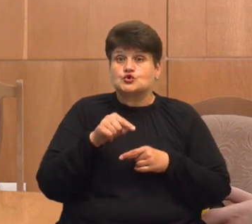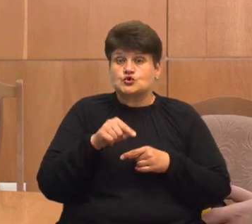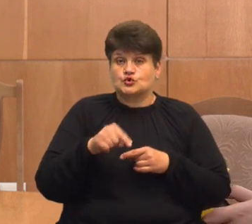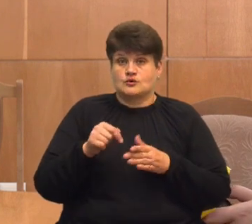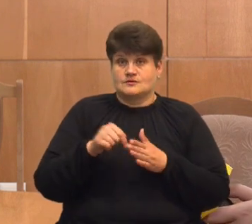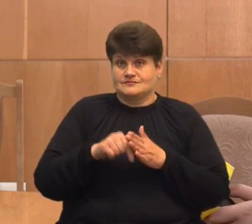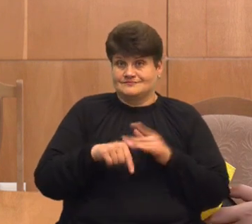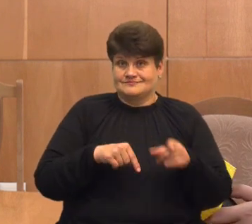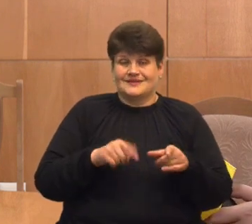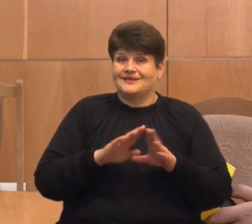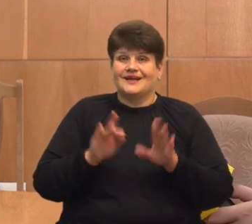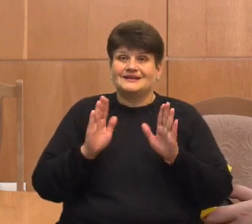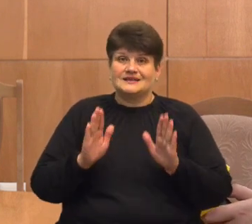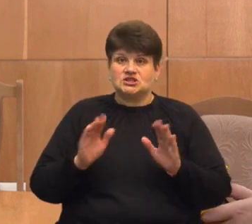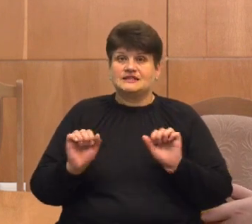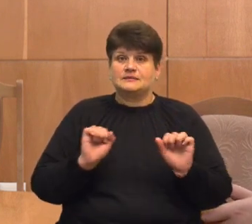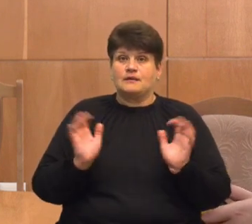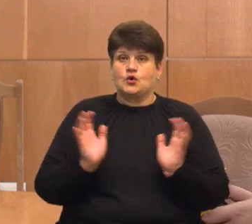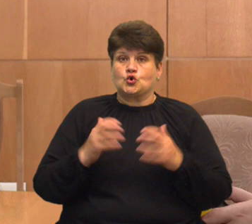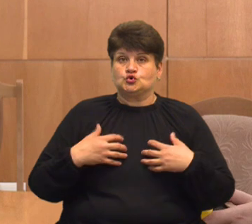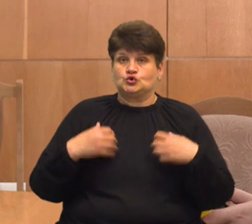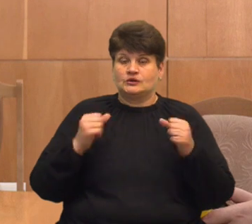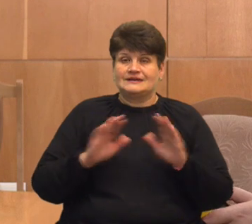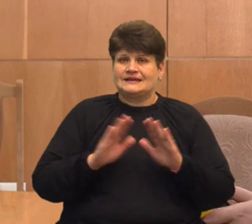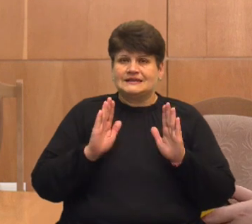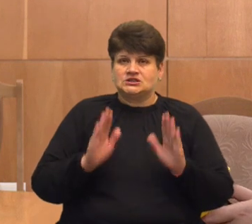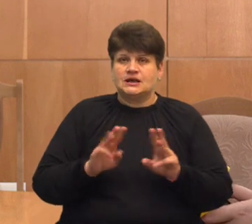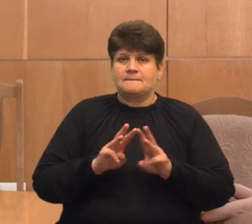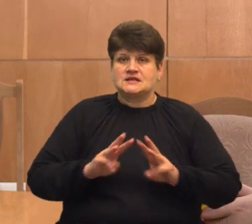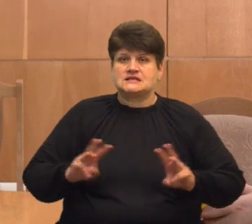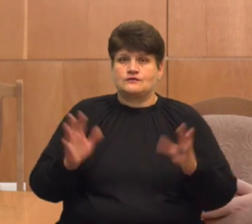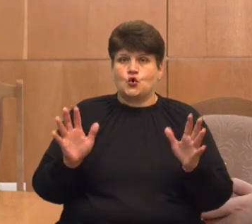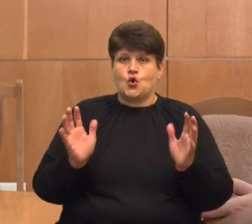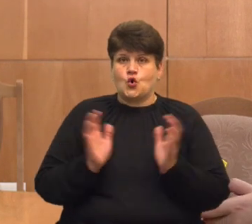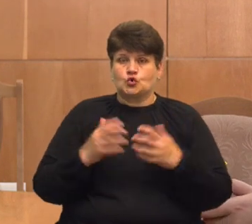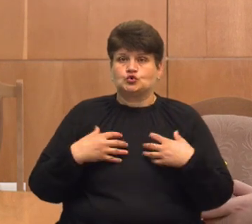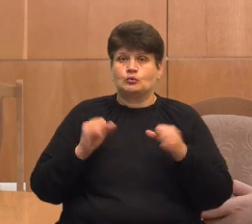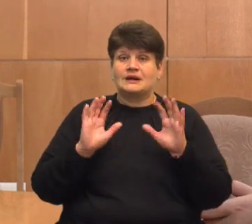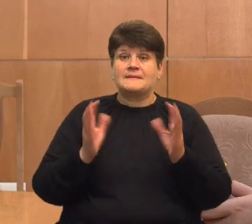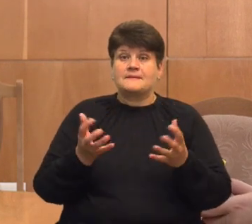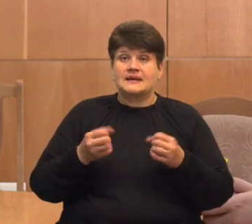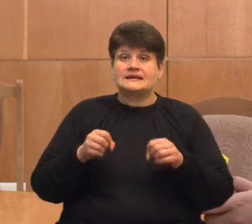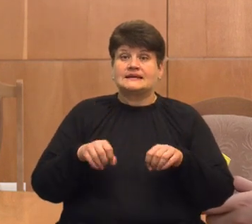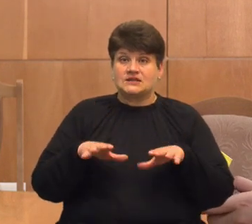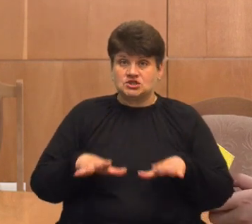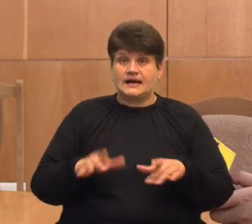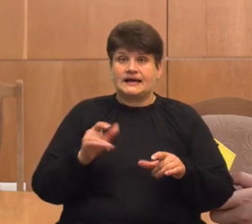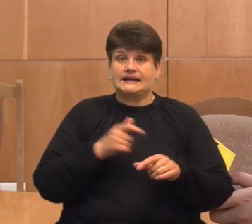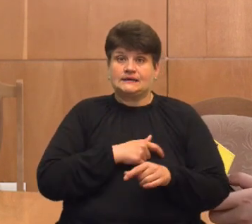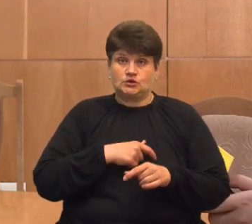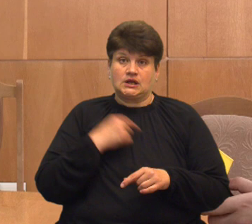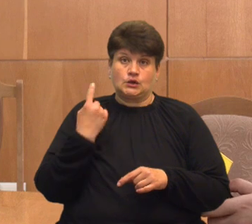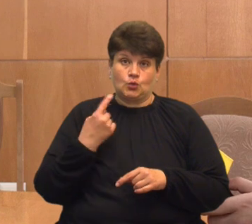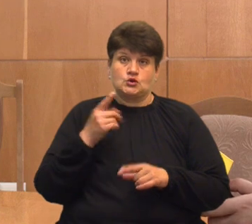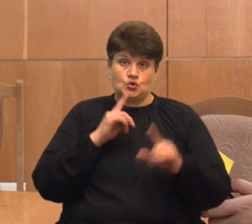лише Департамент охорони здоров'я, не лише Міністерство охорони здоров'я буде приймати рішення, й депутати обласної ради, які